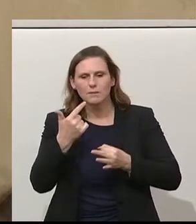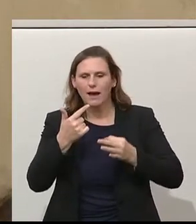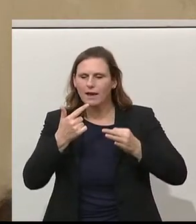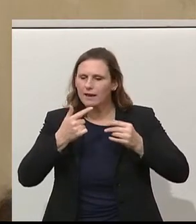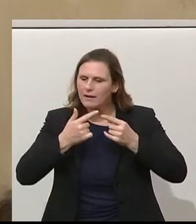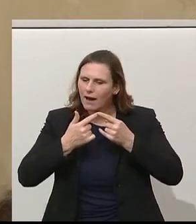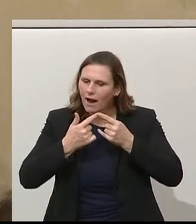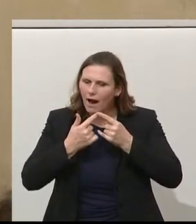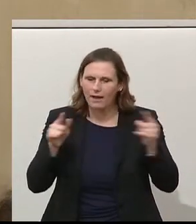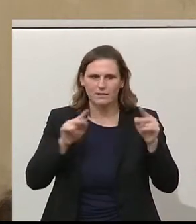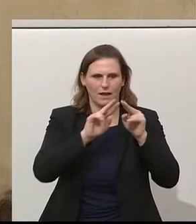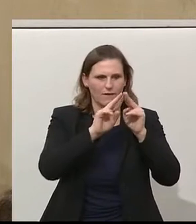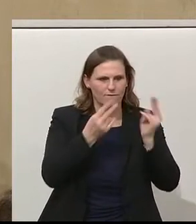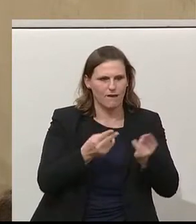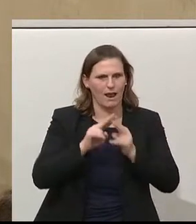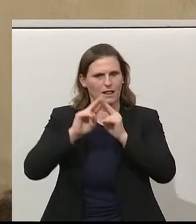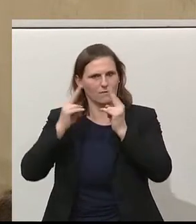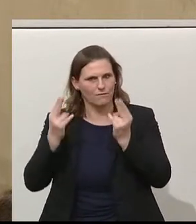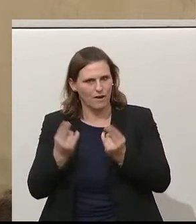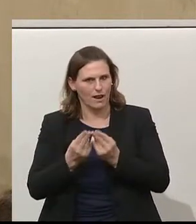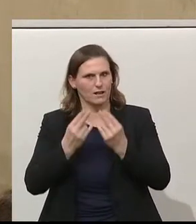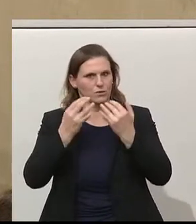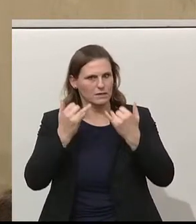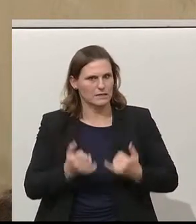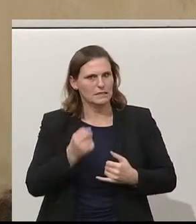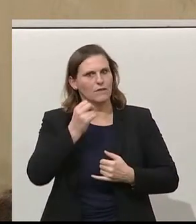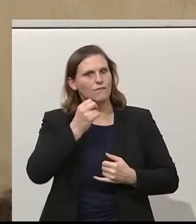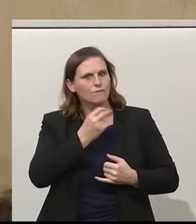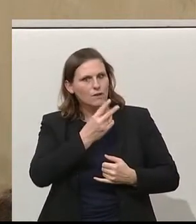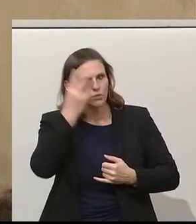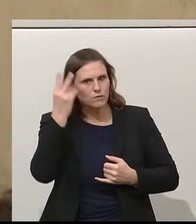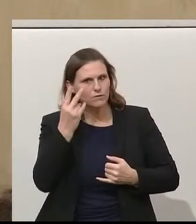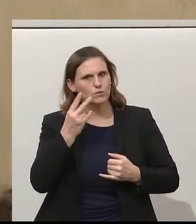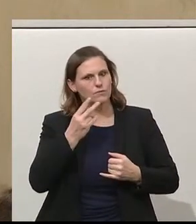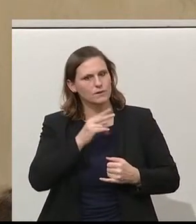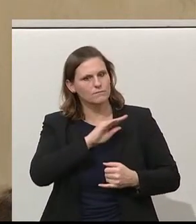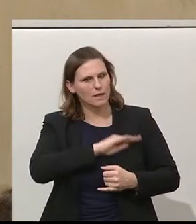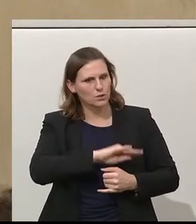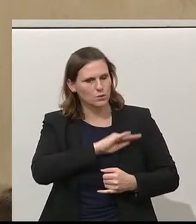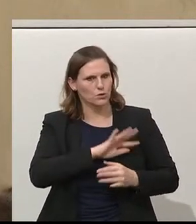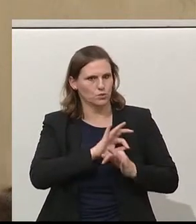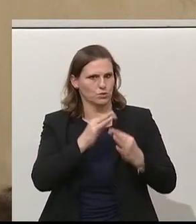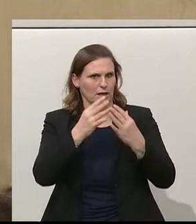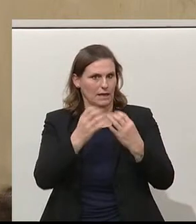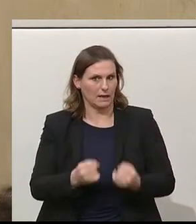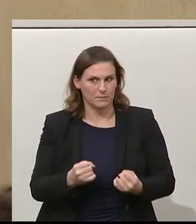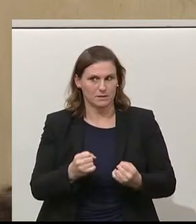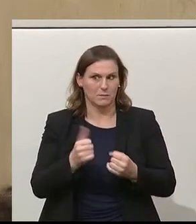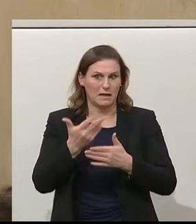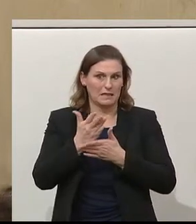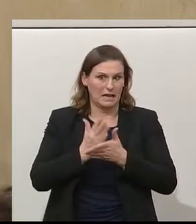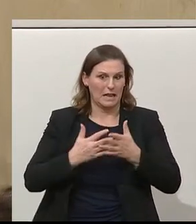Denkwelten mit den Mitteln der Vernunft und der Gelassenheit zu guten Ergebnissen zu kommen. Die aufgeregten, teils wütenden